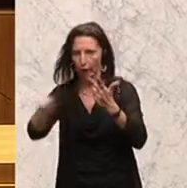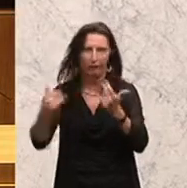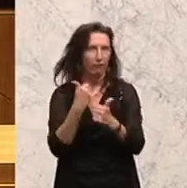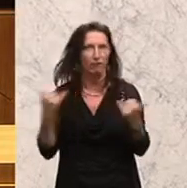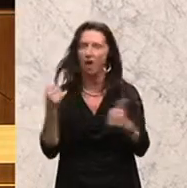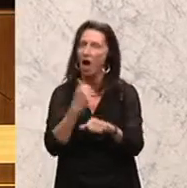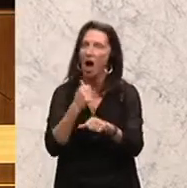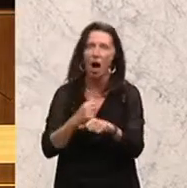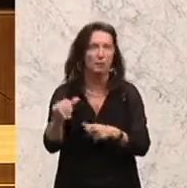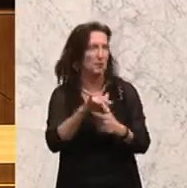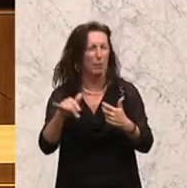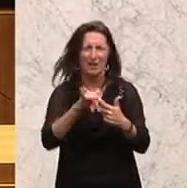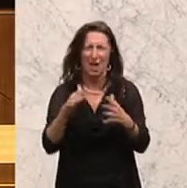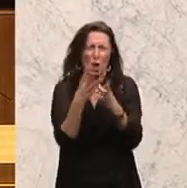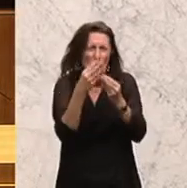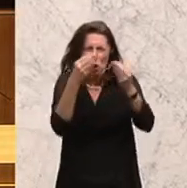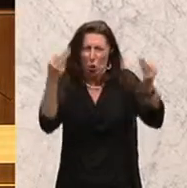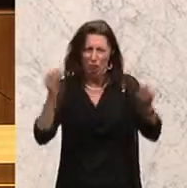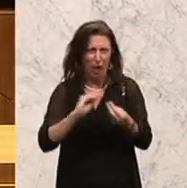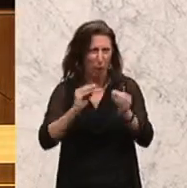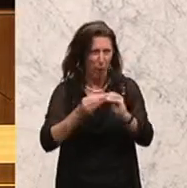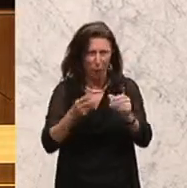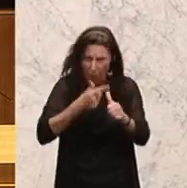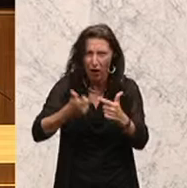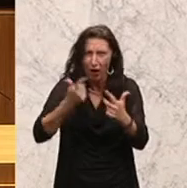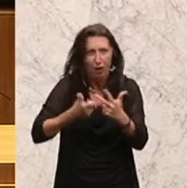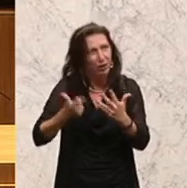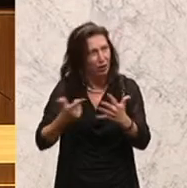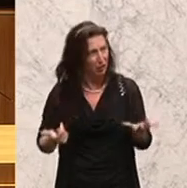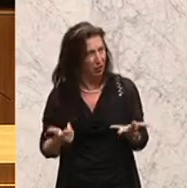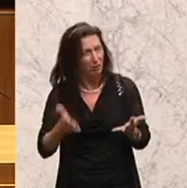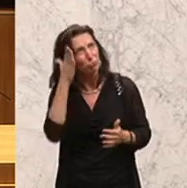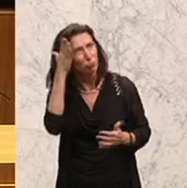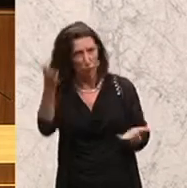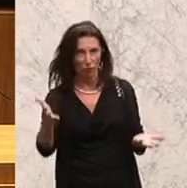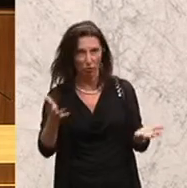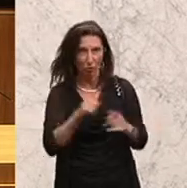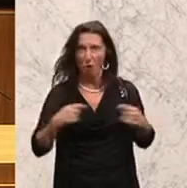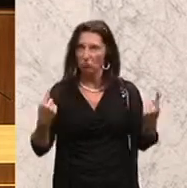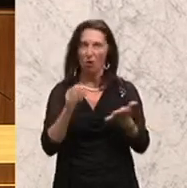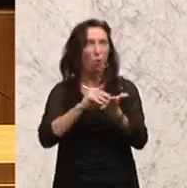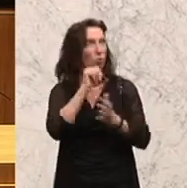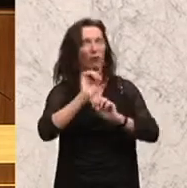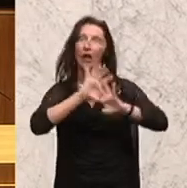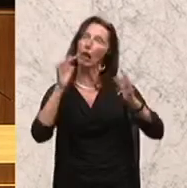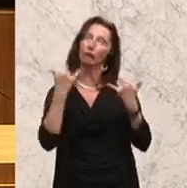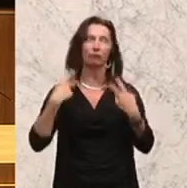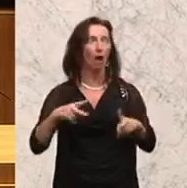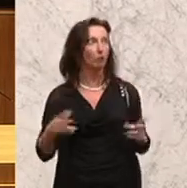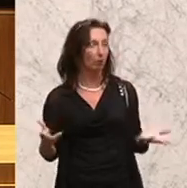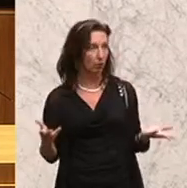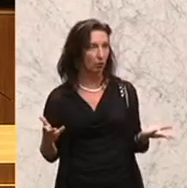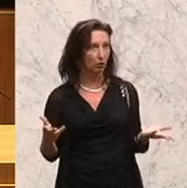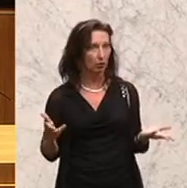Arbeitsmarkt. Wir haben unzählige Probleme, die hinterlegt sind, dann in weiterer Folge. Wir haben keine Antworten drauf. Und wir